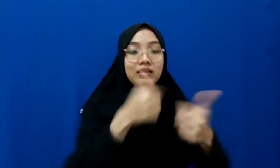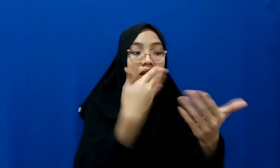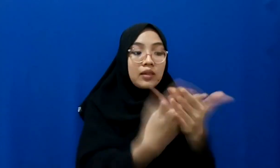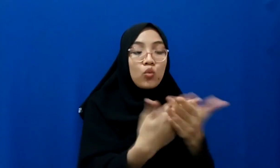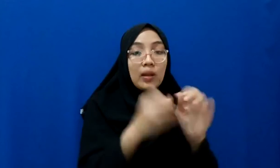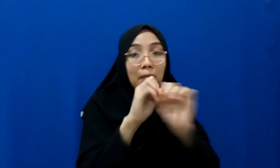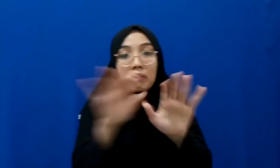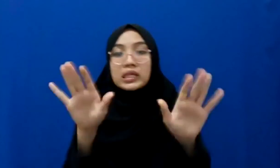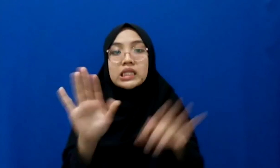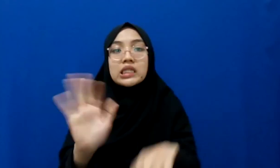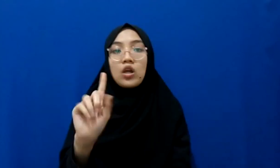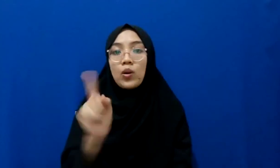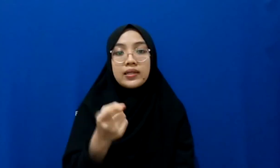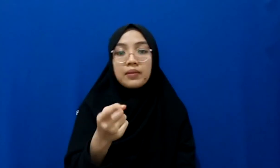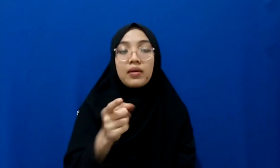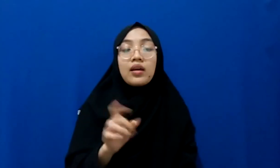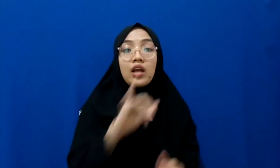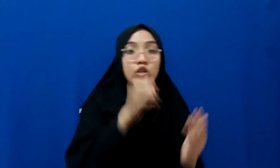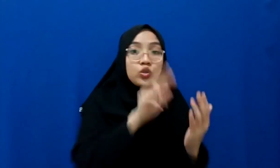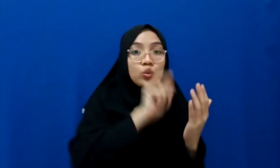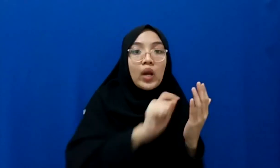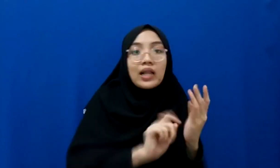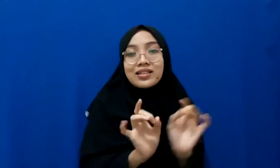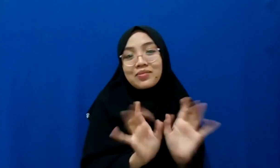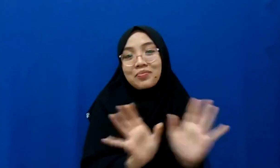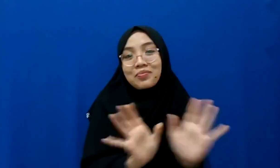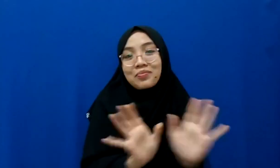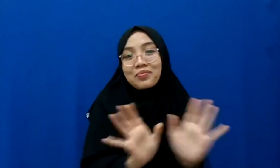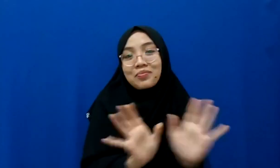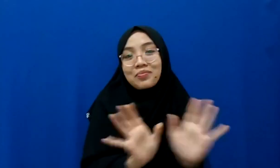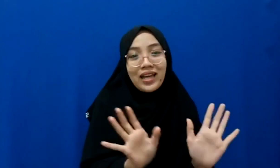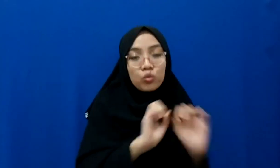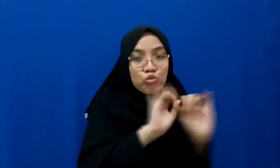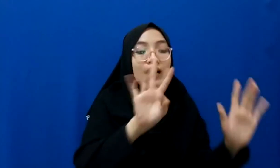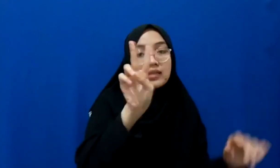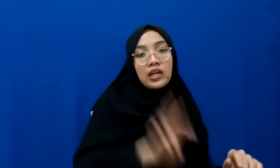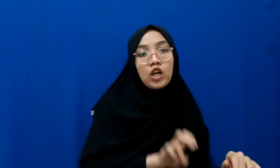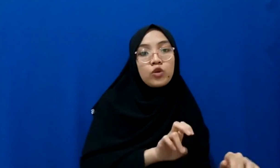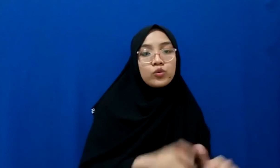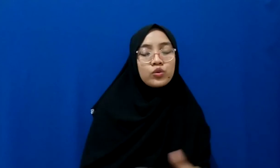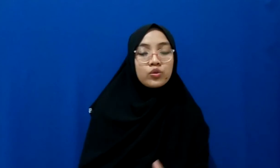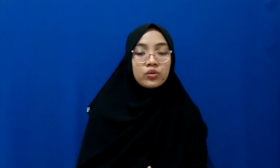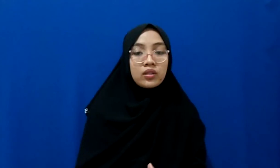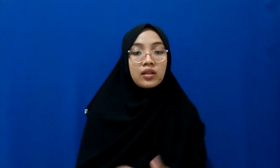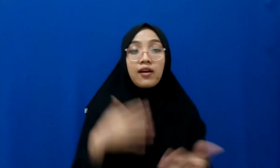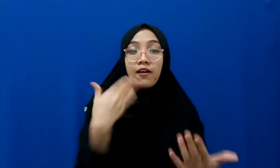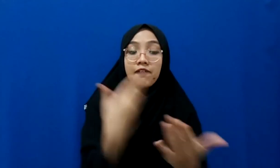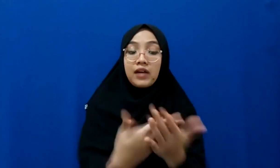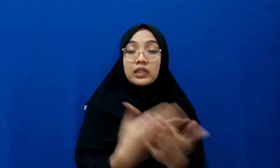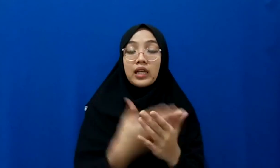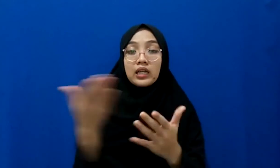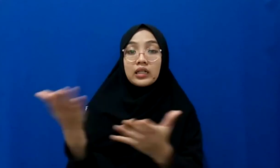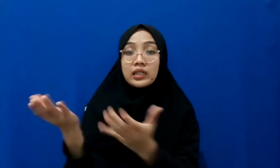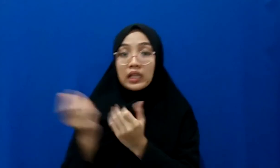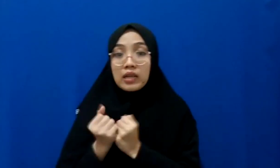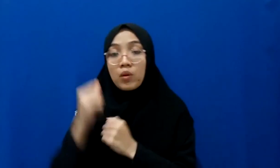beda dengan jurnalis gitu kan dipublikasikan dan fakta yang didapat oleh polisi